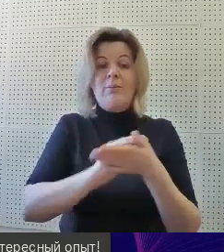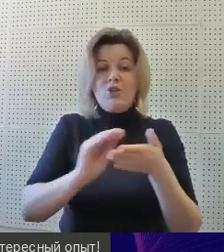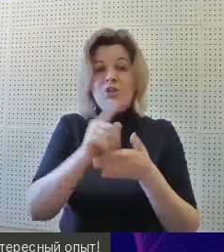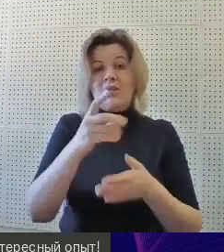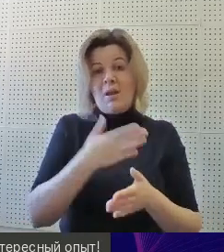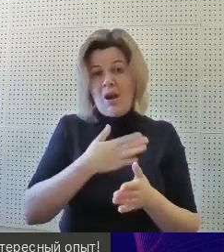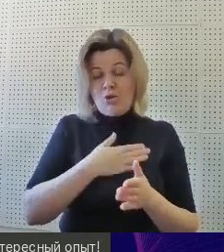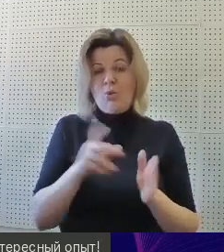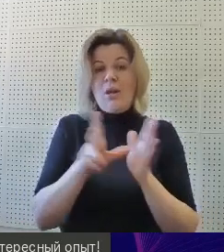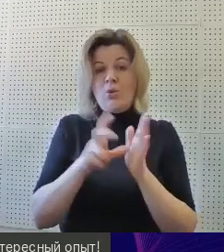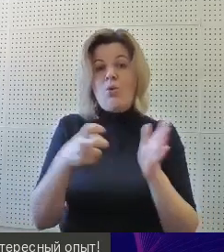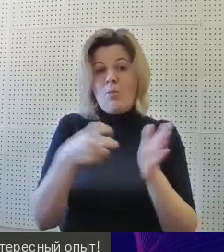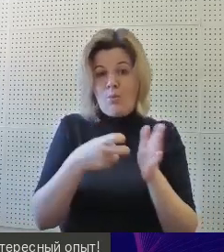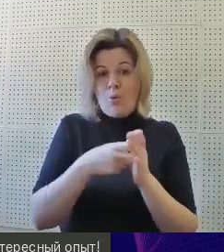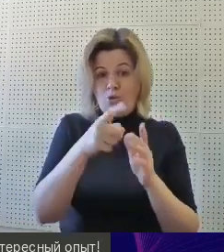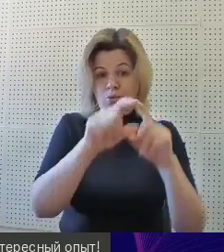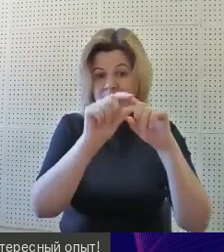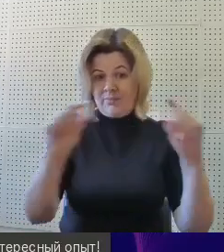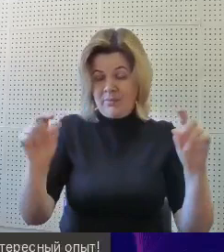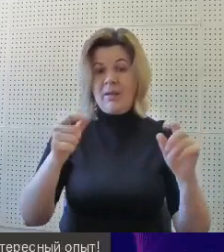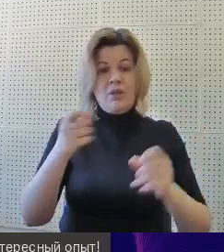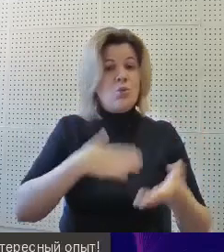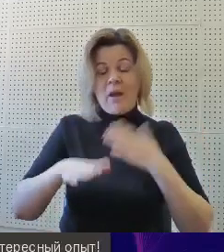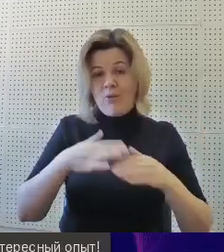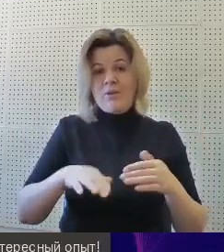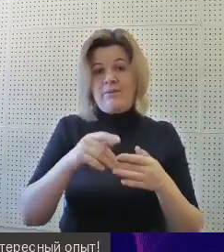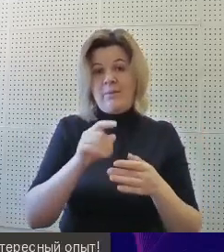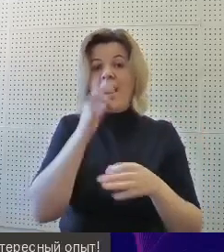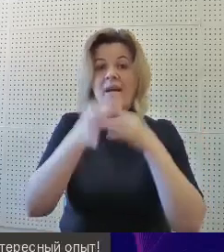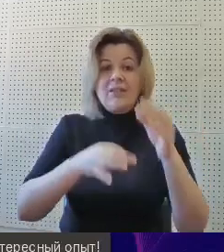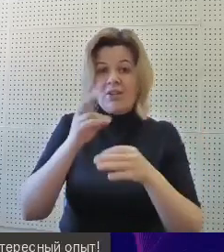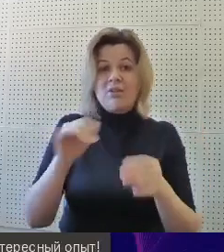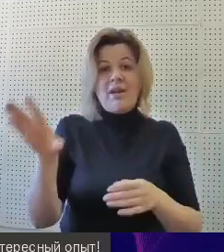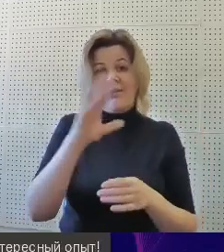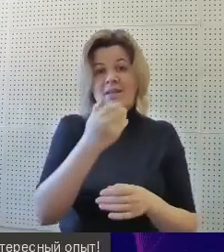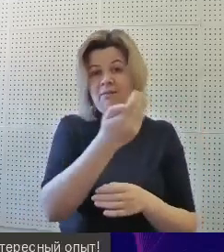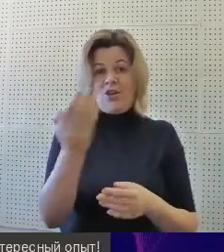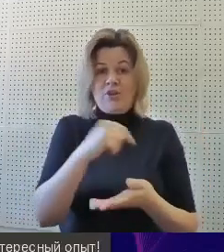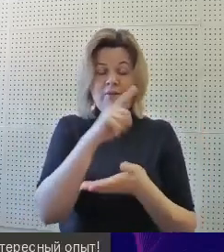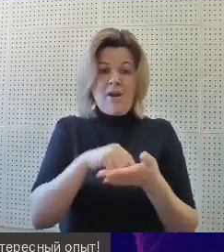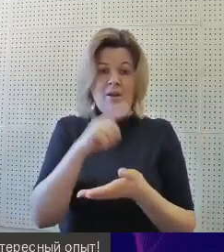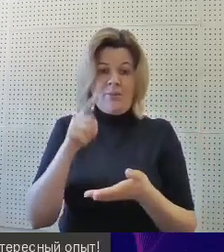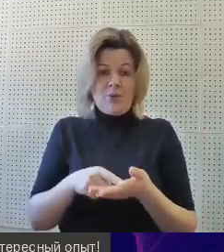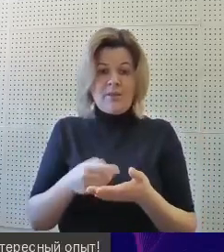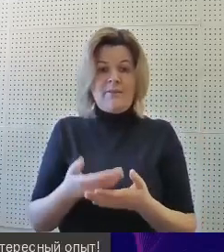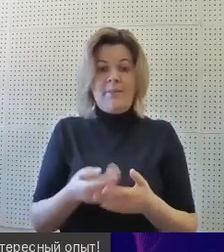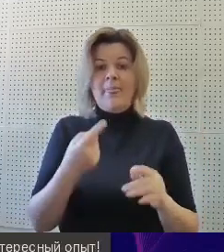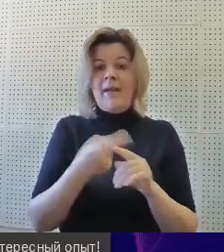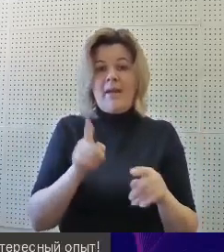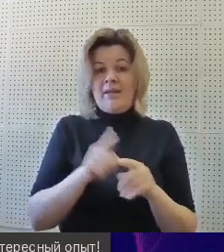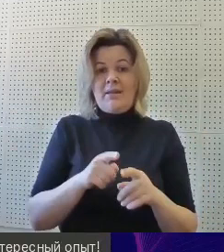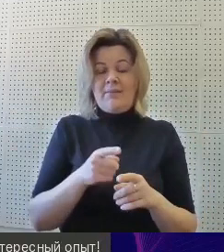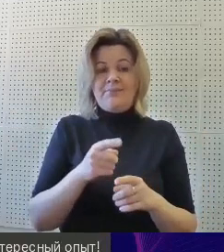vicoofsobacomail.ru Я с удовольствием отвечу на все вопросы. Но это сейчас